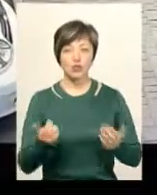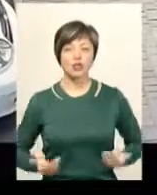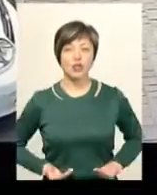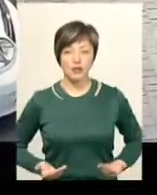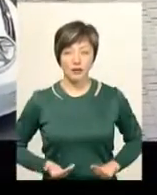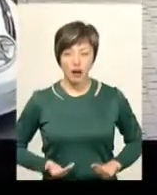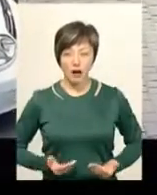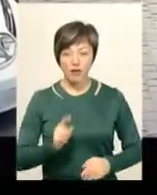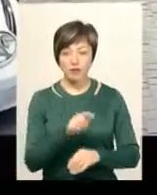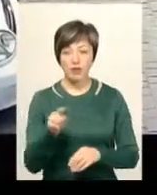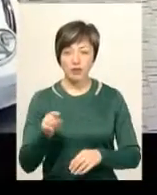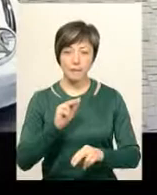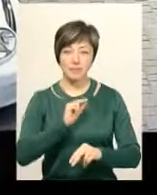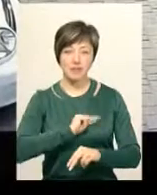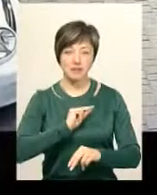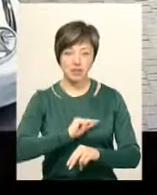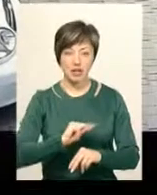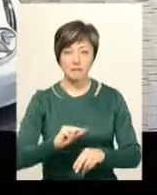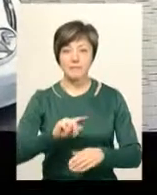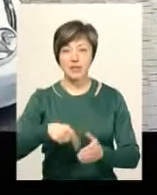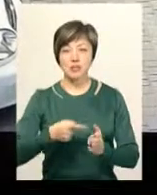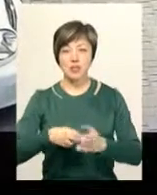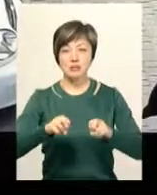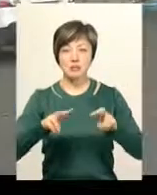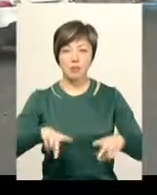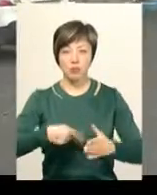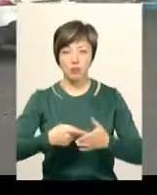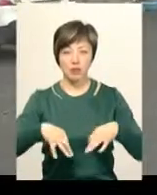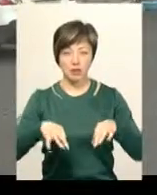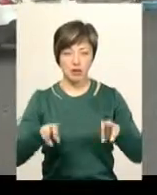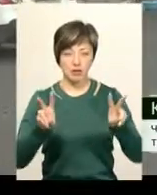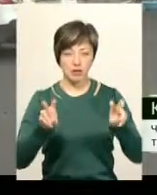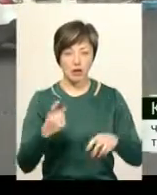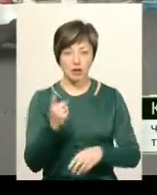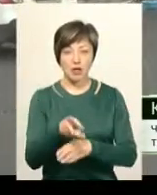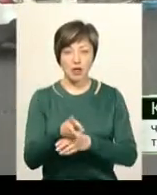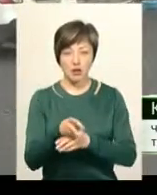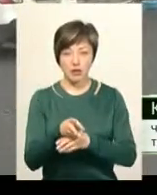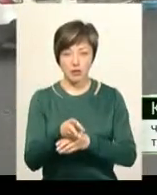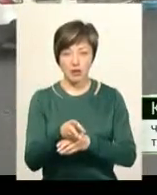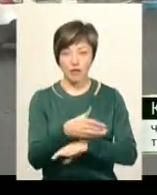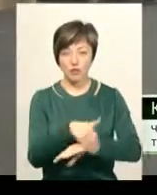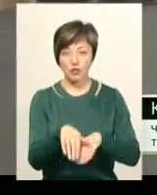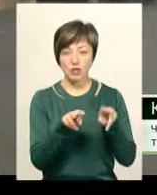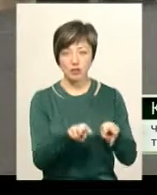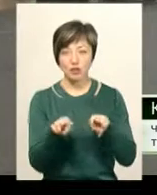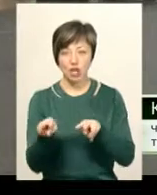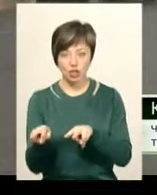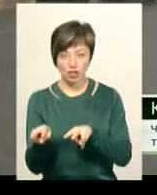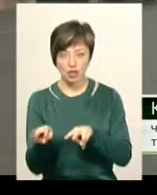Голубничою, вони – працівники міського спецкомунтрансу. Одна з камер вуличного